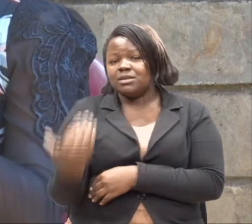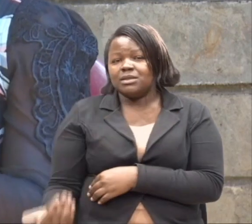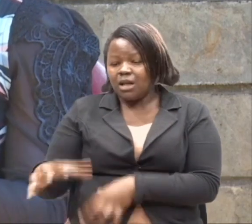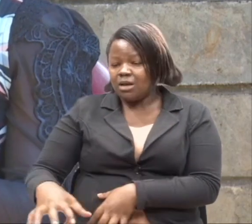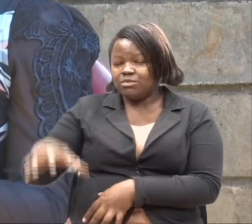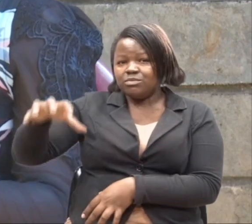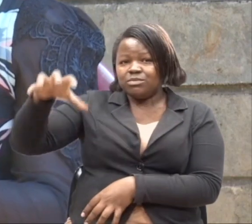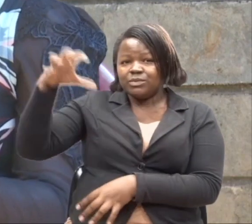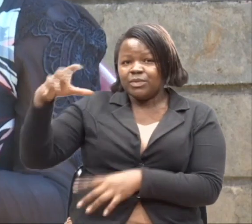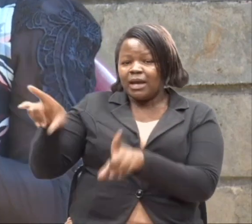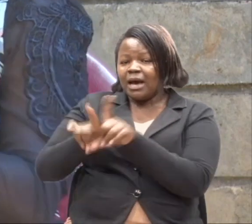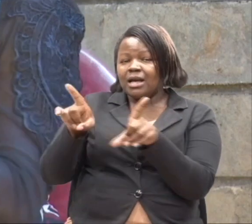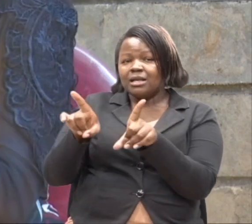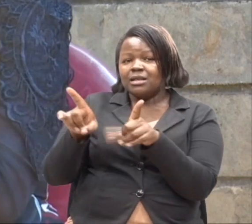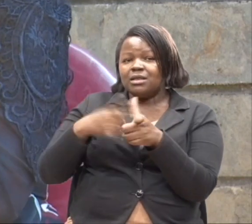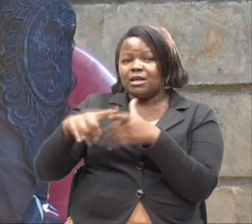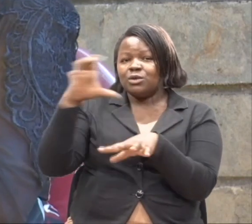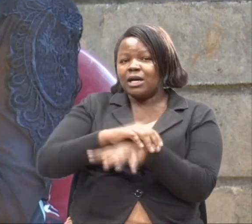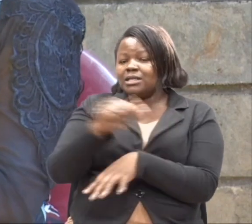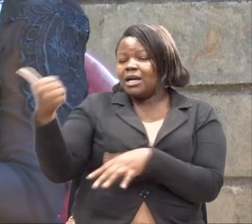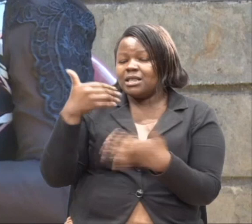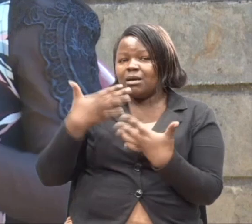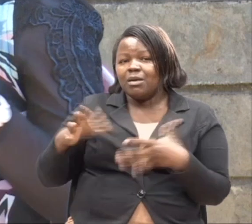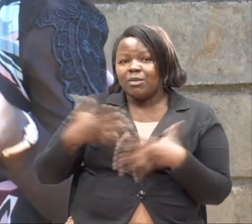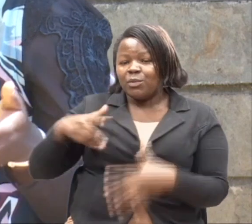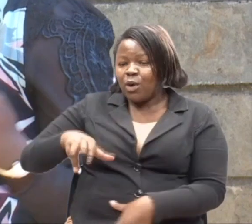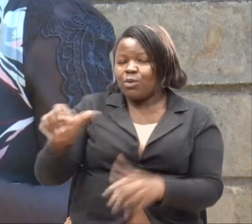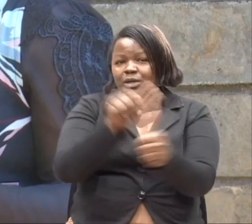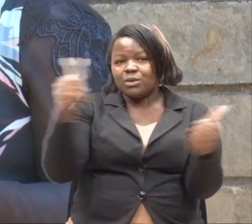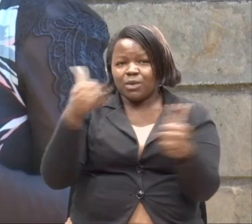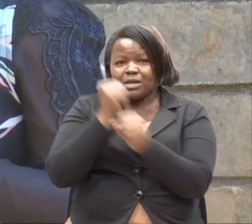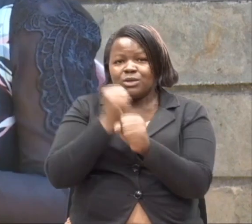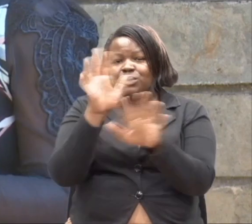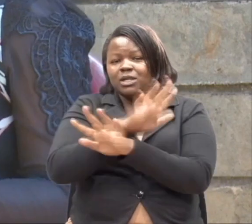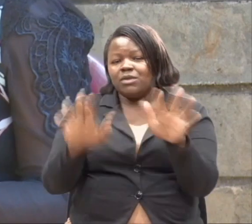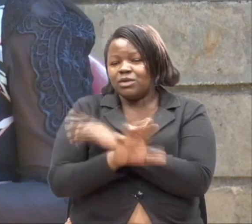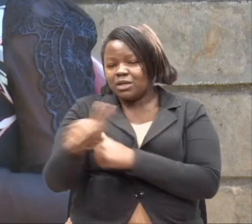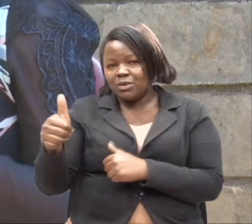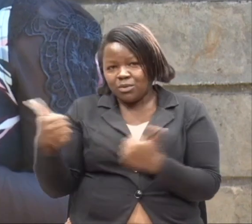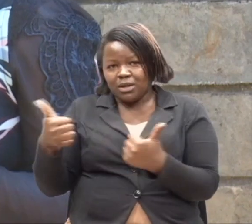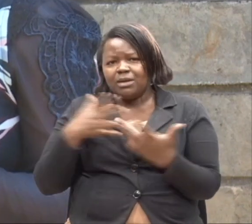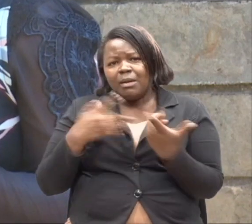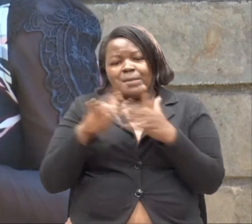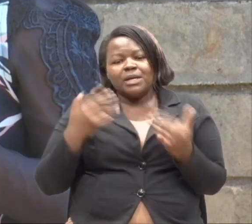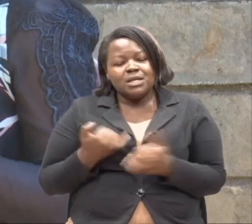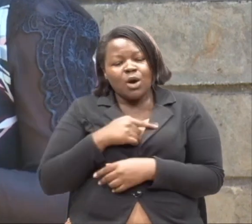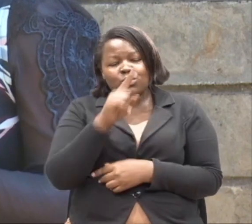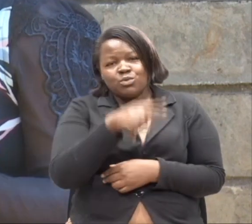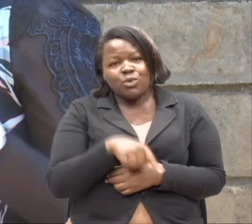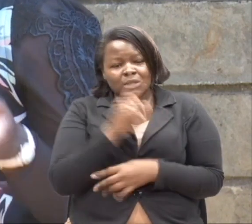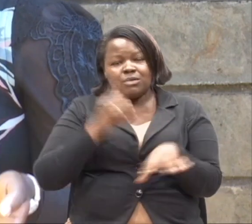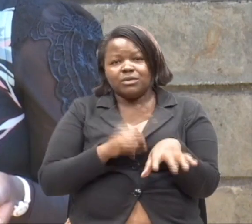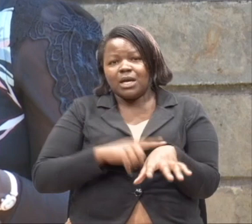tunapo zidi kukua, unapata kuna wengine wanachembea vizuri, wanapanya mamba wawo vizuri. Wewe kama jons, ulihisi vipi, ulipo